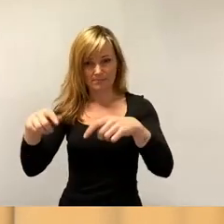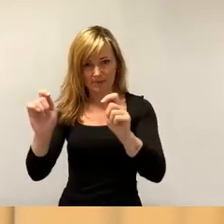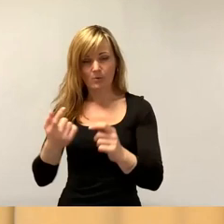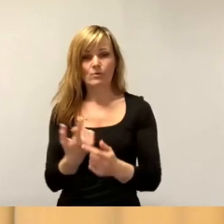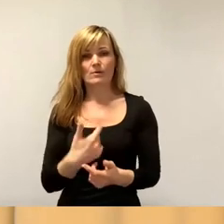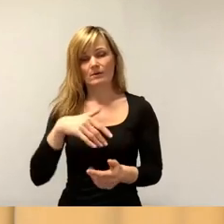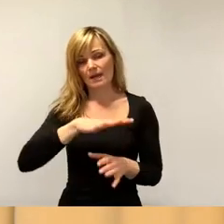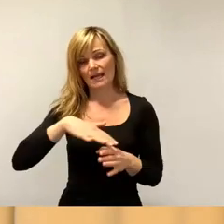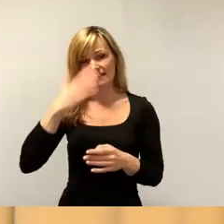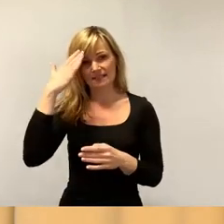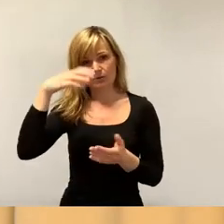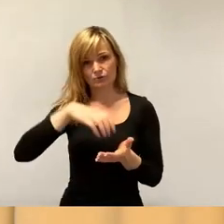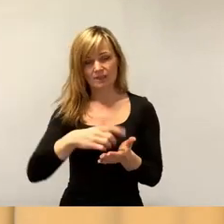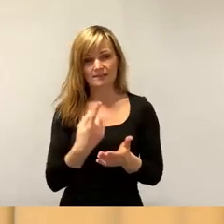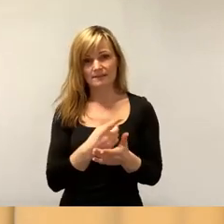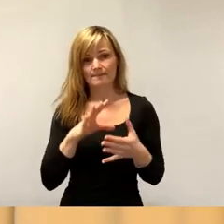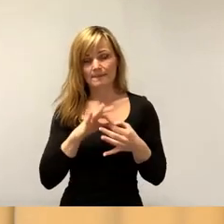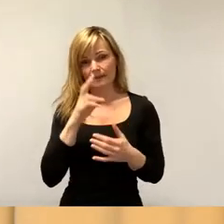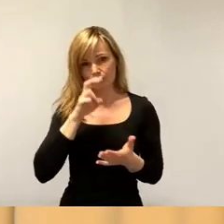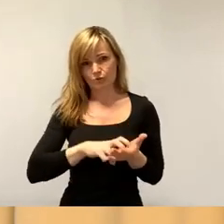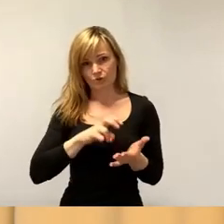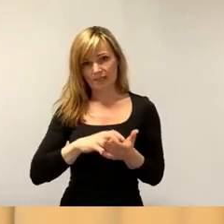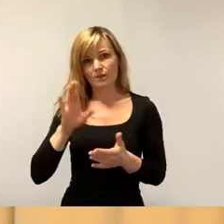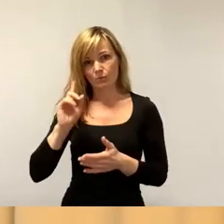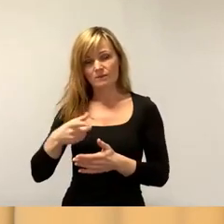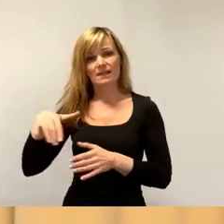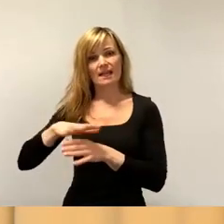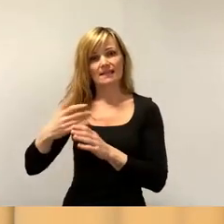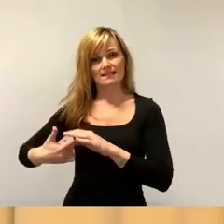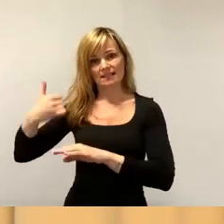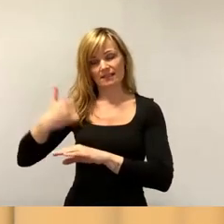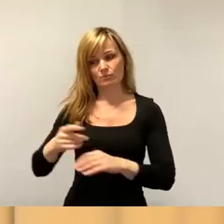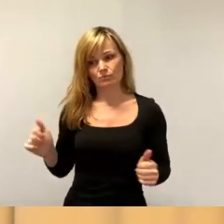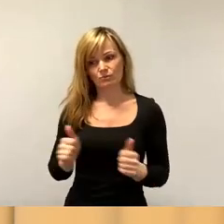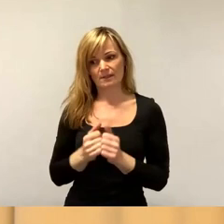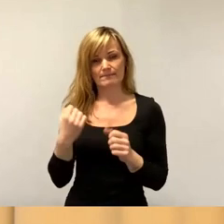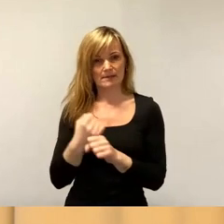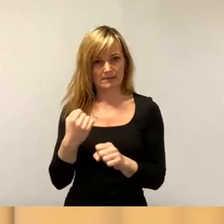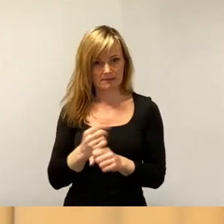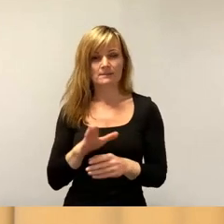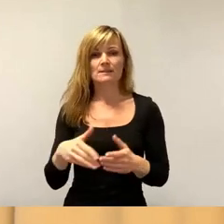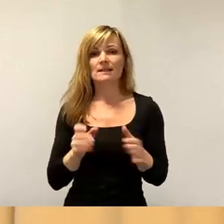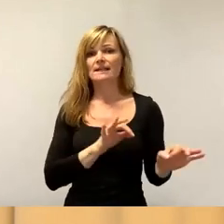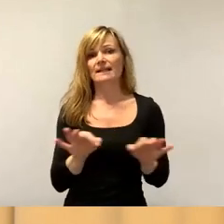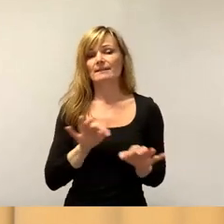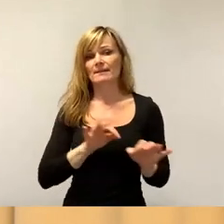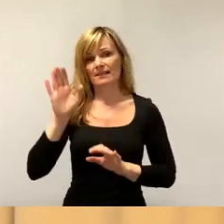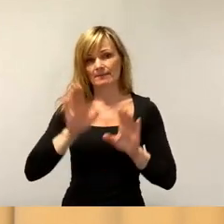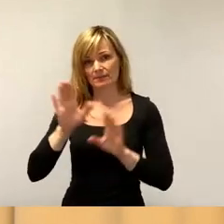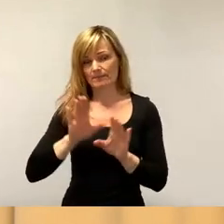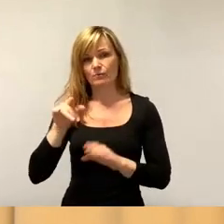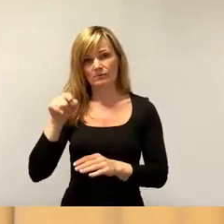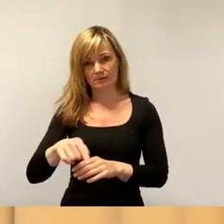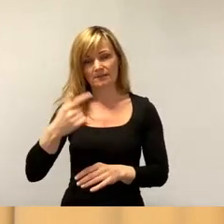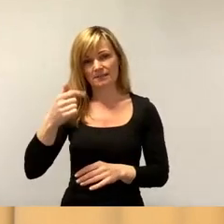Zusammenarbeit mit der Landesdirektion. Es gibt regelmäßige Abstimmungen mit dem Projektentwickler, den TSMC gerade vor dem Bau